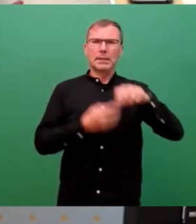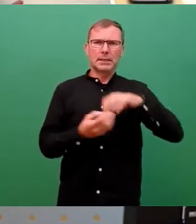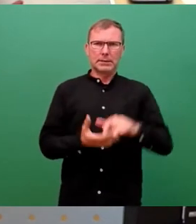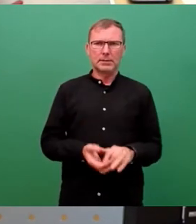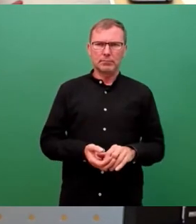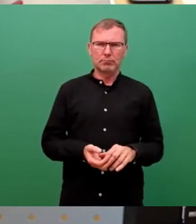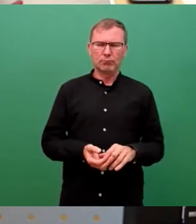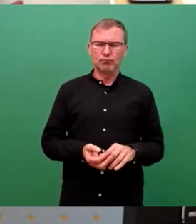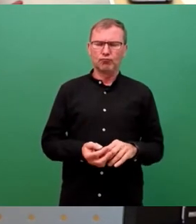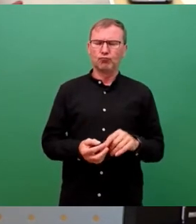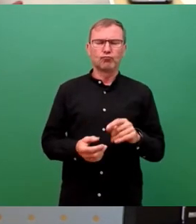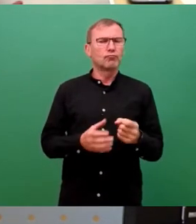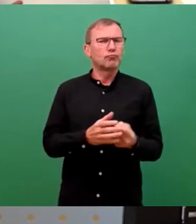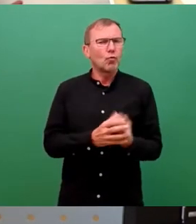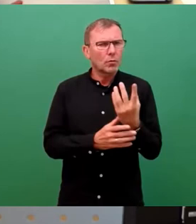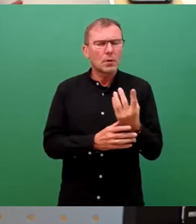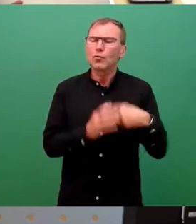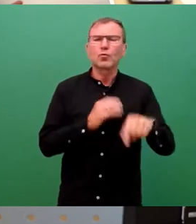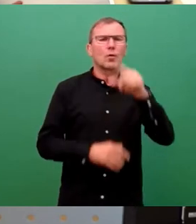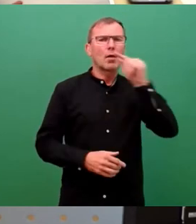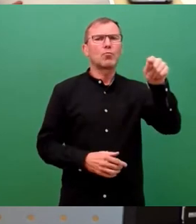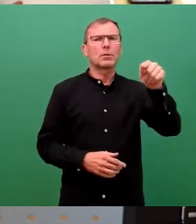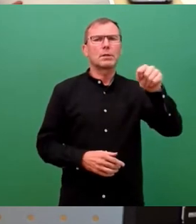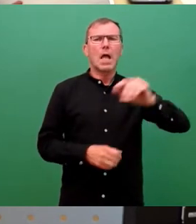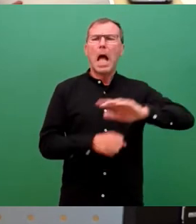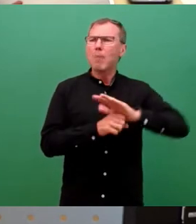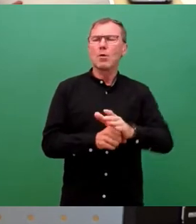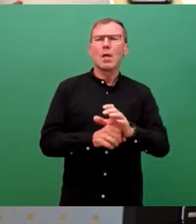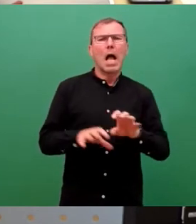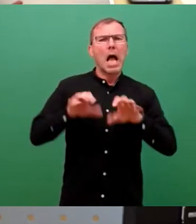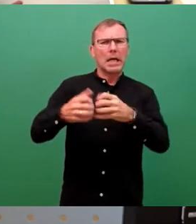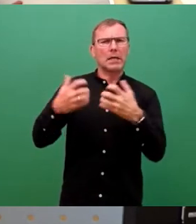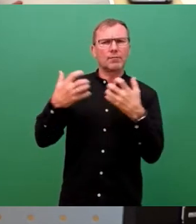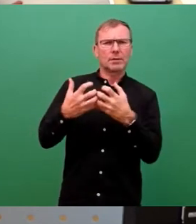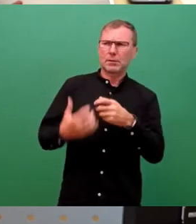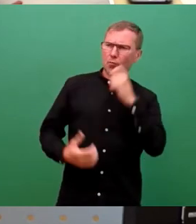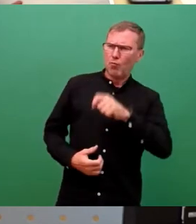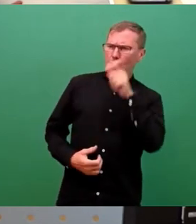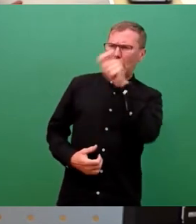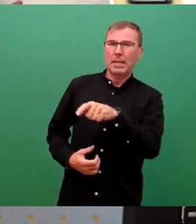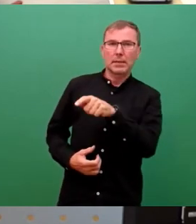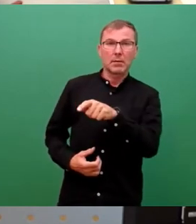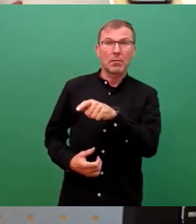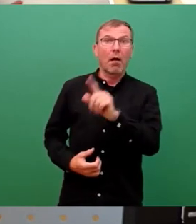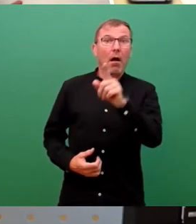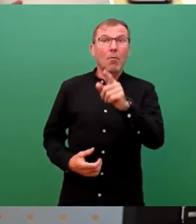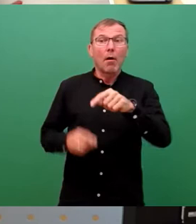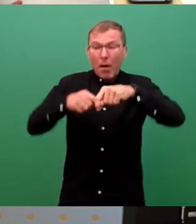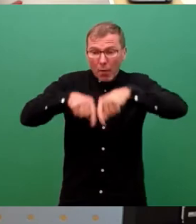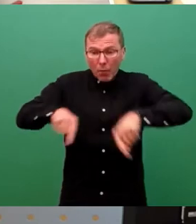unmittelbar verursacht durch Putins brutalen Angriffskrieg auf die Ukraine, aber sie hat weitreichendere Wurzeln.